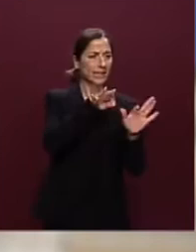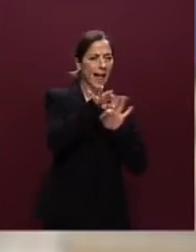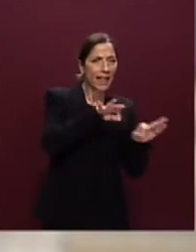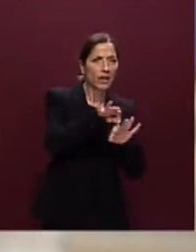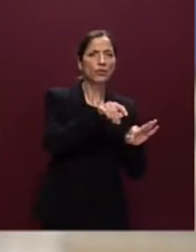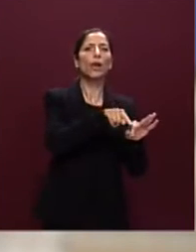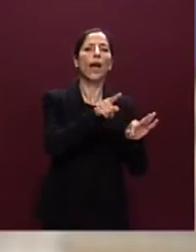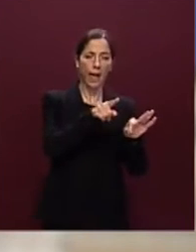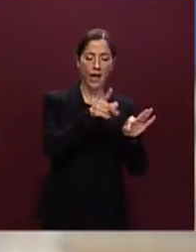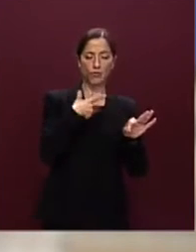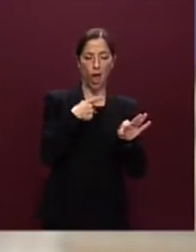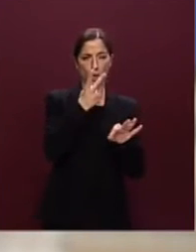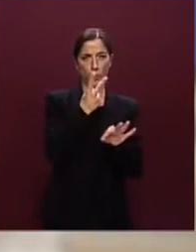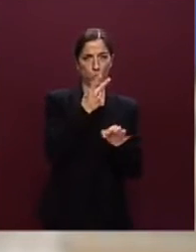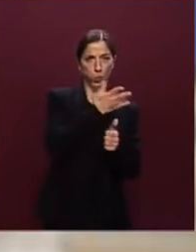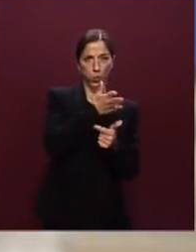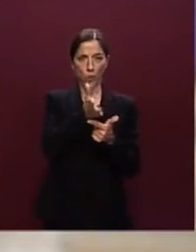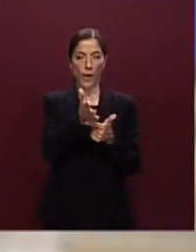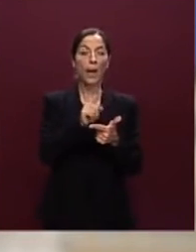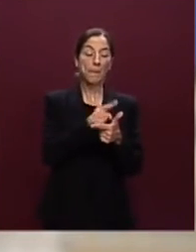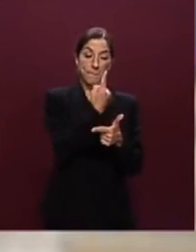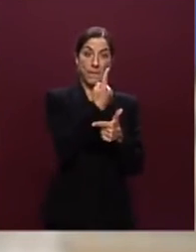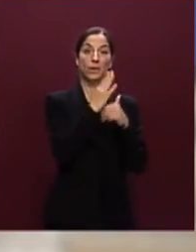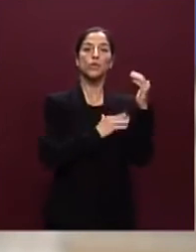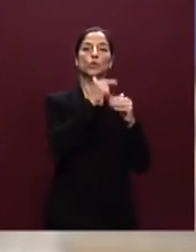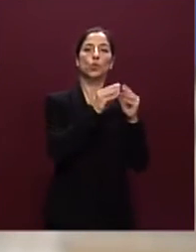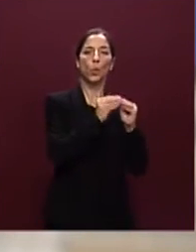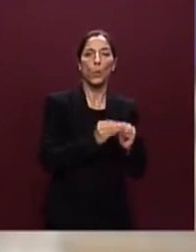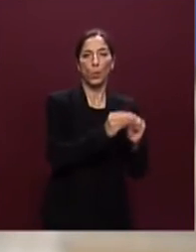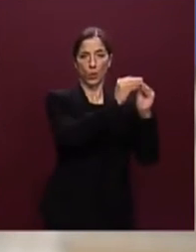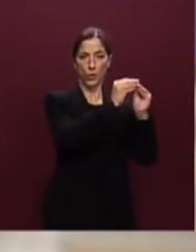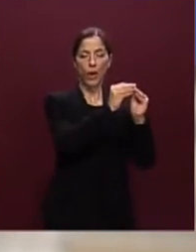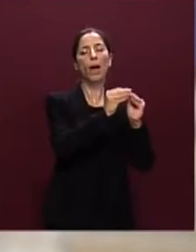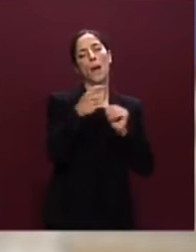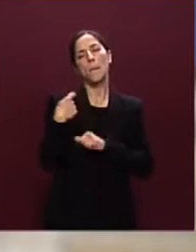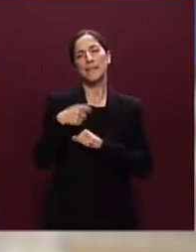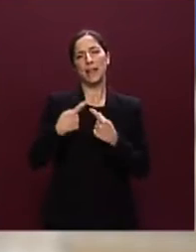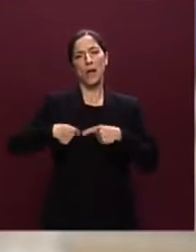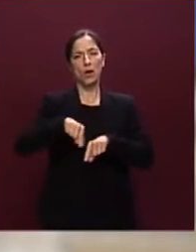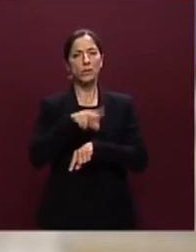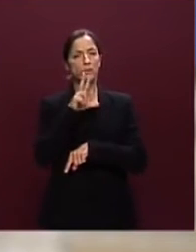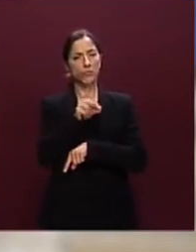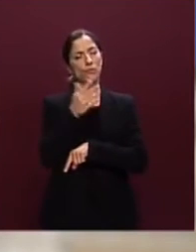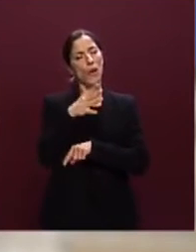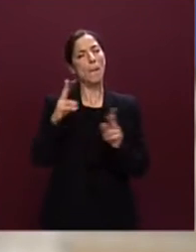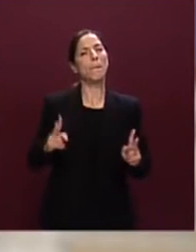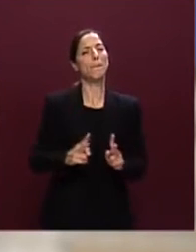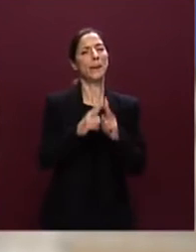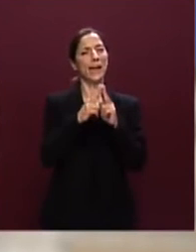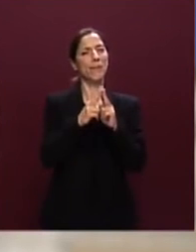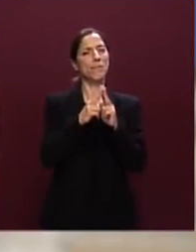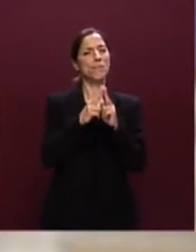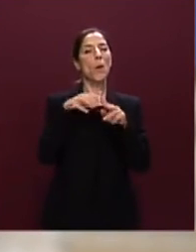sostanzialmente su due gambe la prima quella infrastrutturale e il Presidente del Consiglio ha avuto un primo incontro con tutti